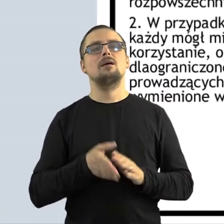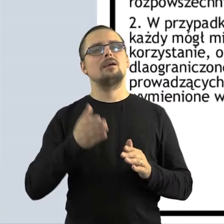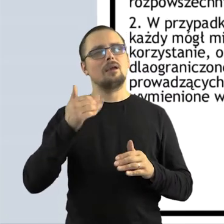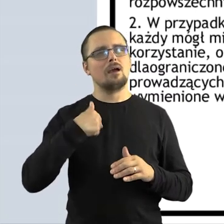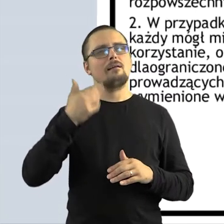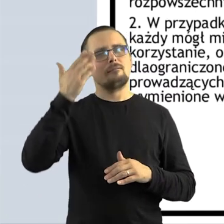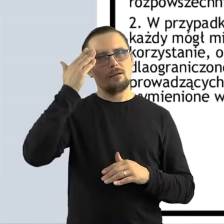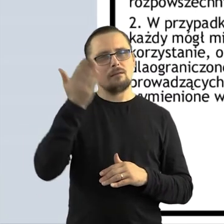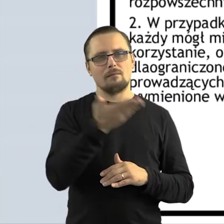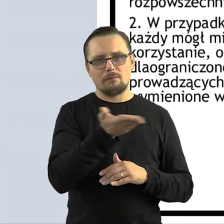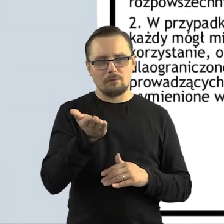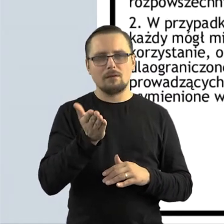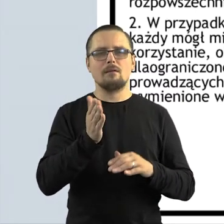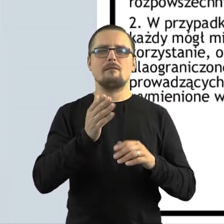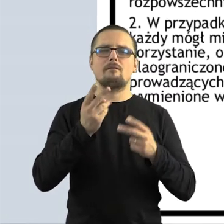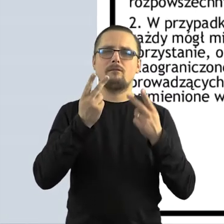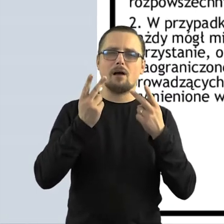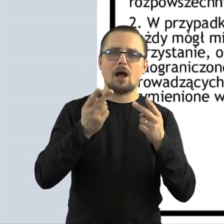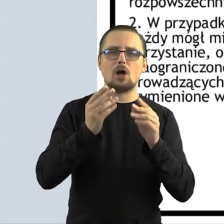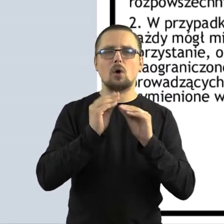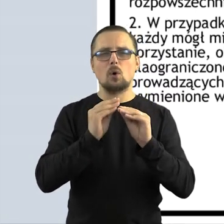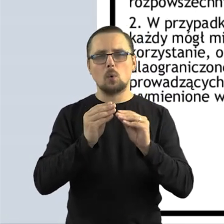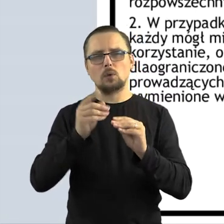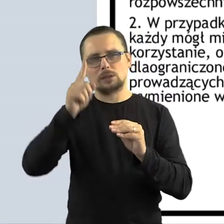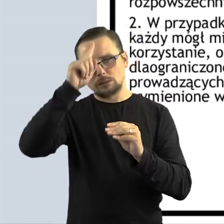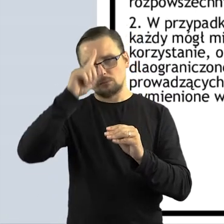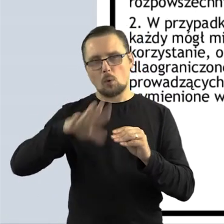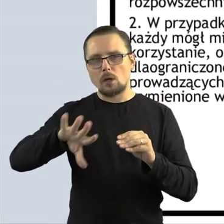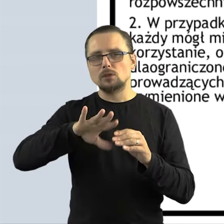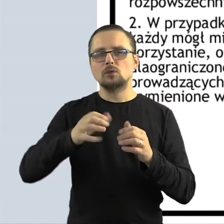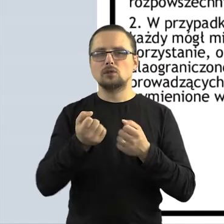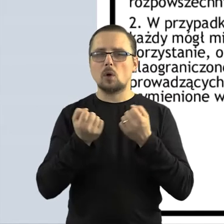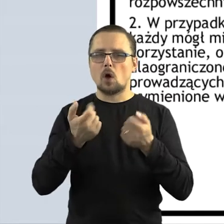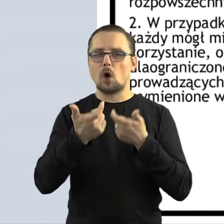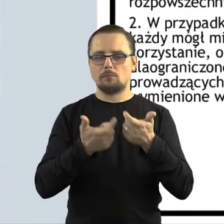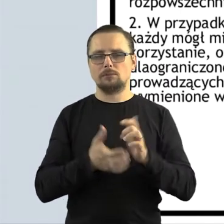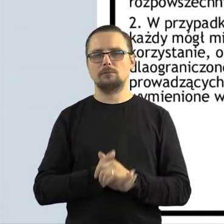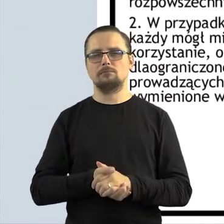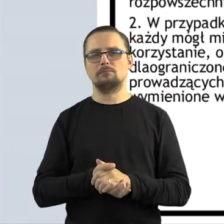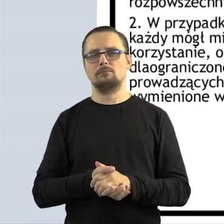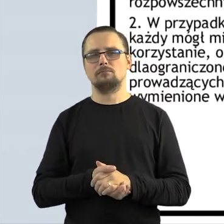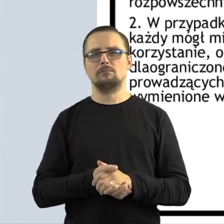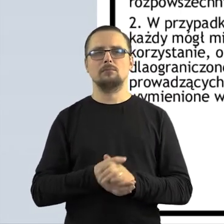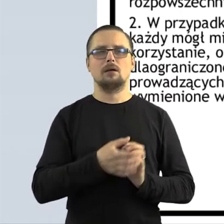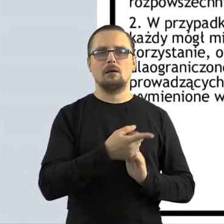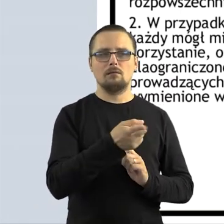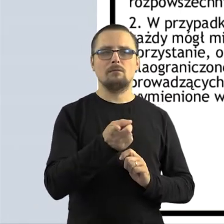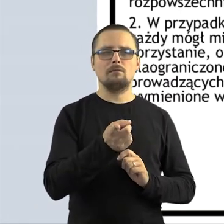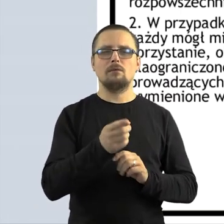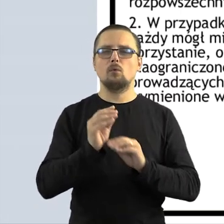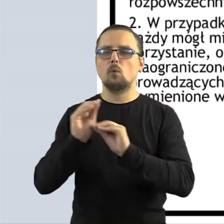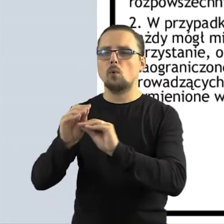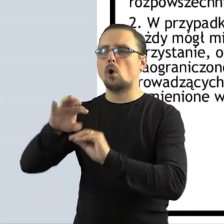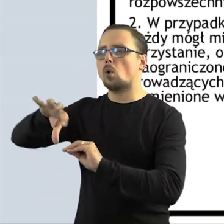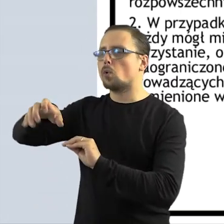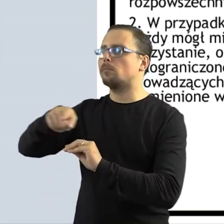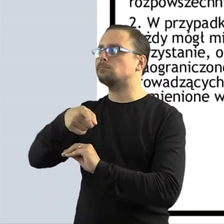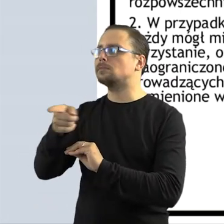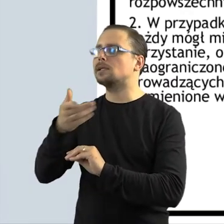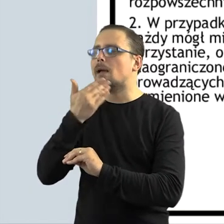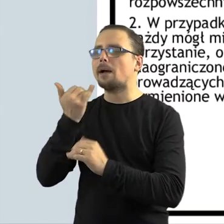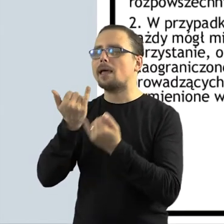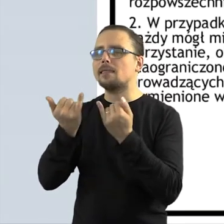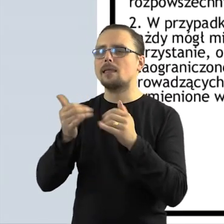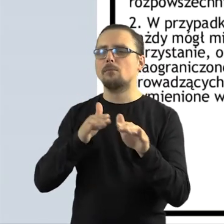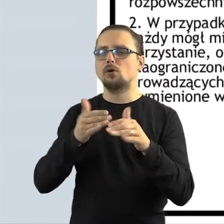społecznie działalność edukacyjną Państwo prowadzą i nieważne, że te grupy, które Państwo edukują, nie mają innej możliwości